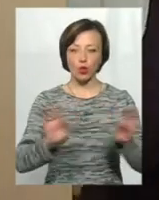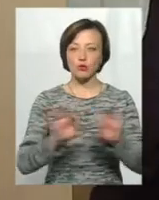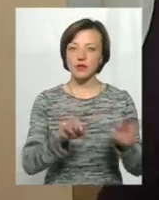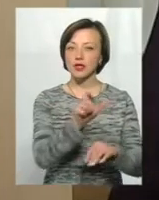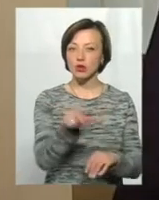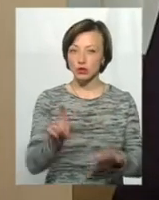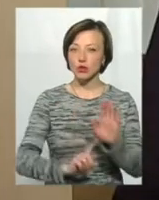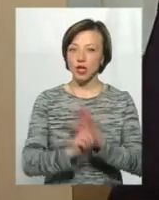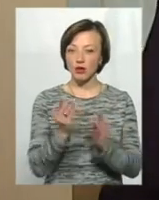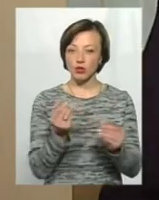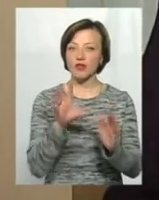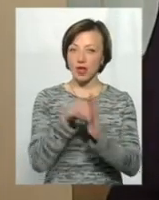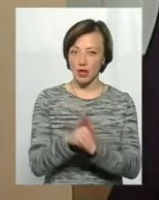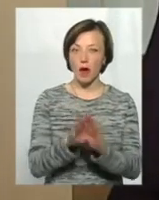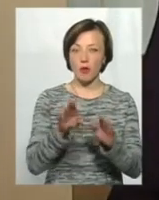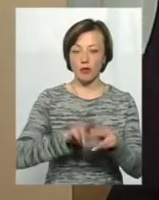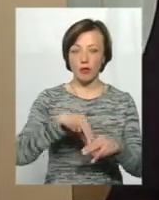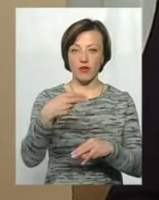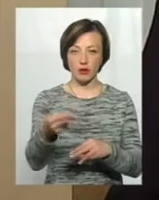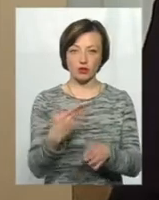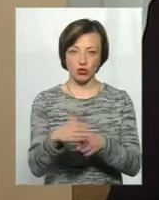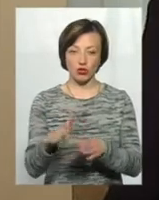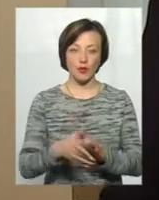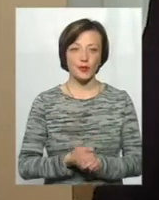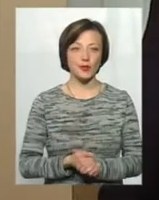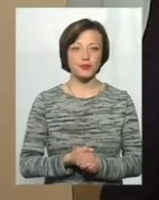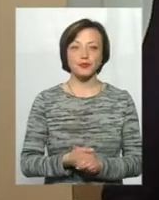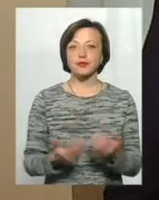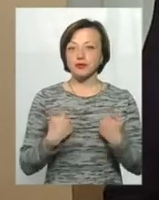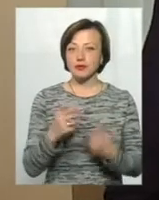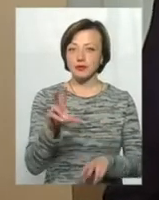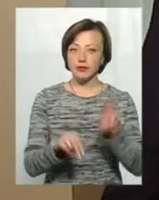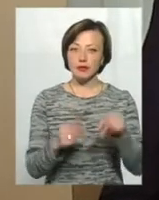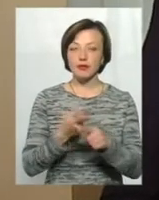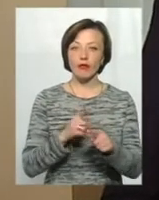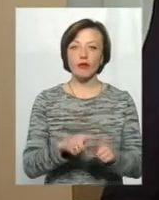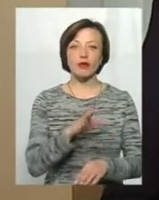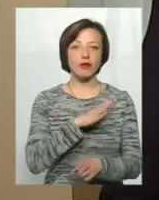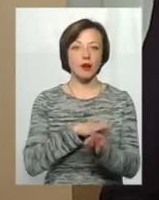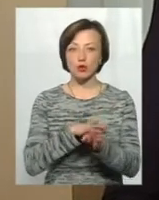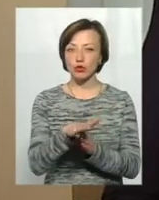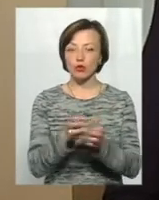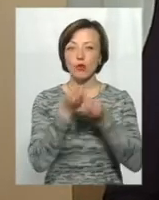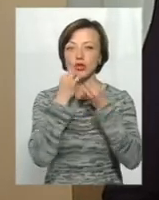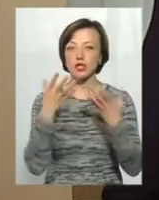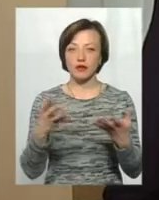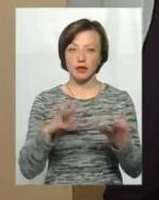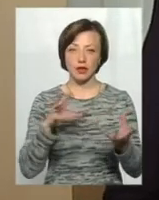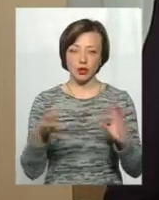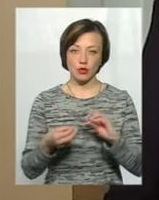людям, що ви спочатку вкладіть гроші, а потім ми ще частково повернемо. Тому я вважаю, що це був абсолютно позитивний